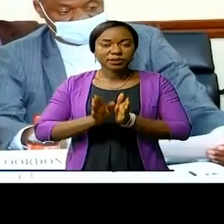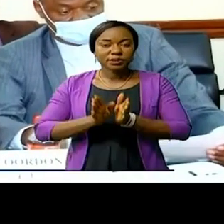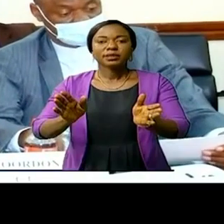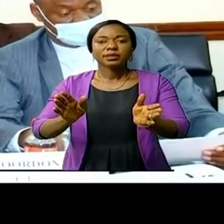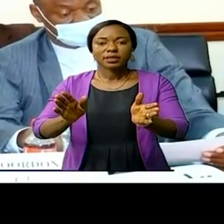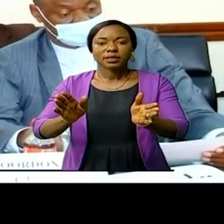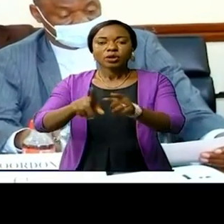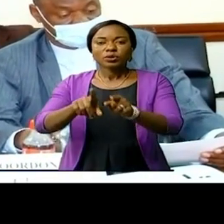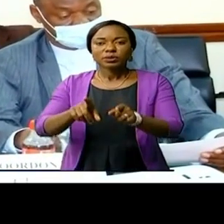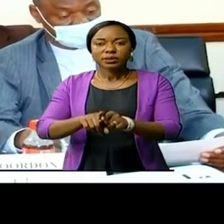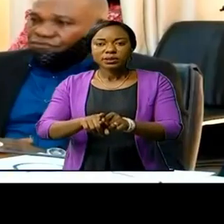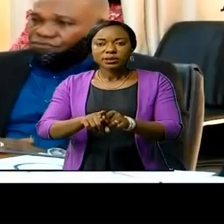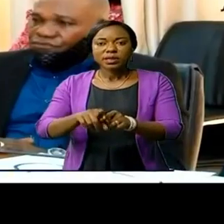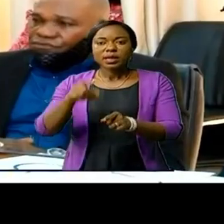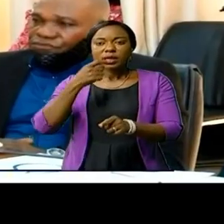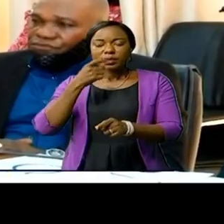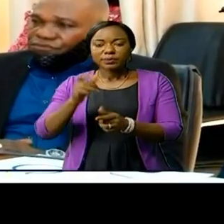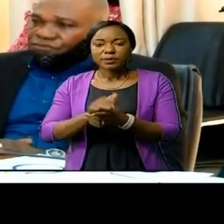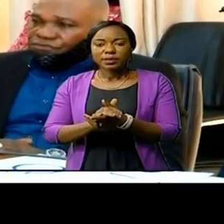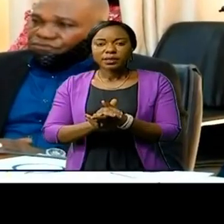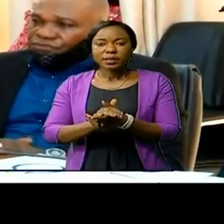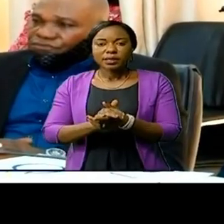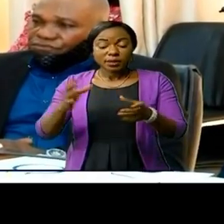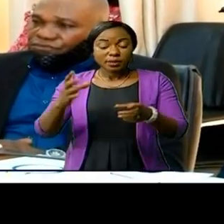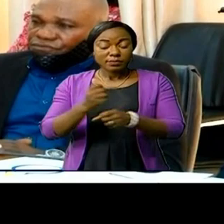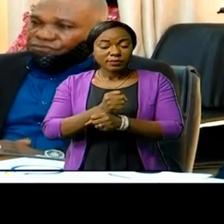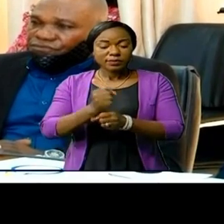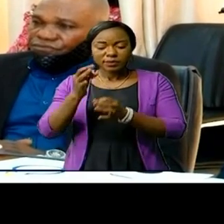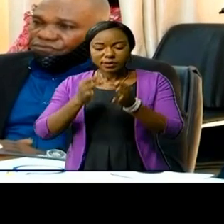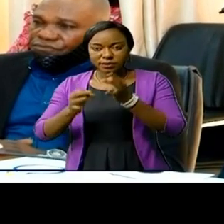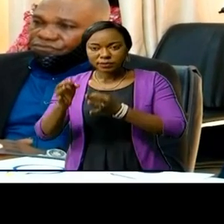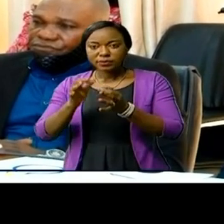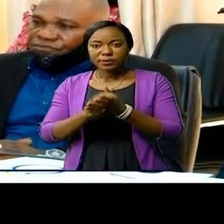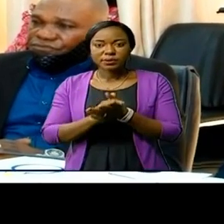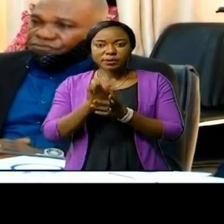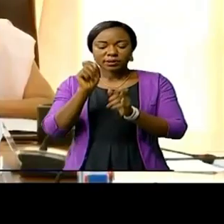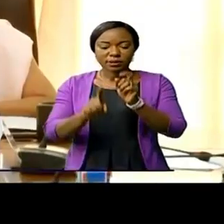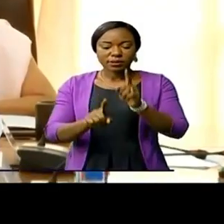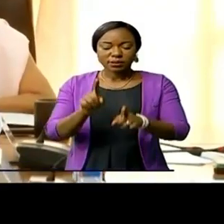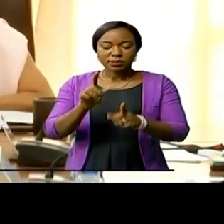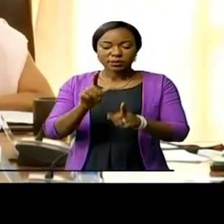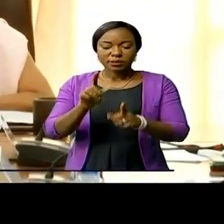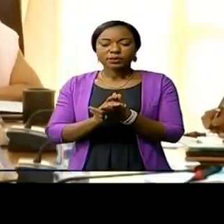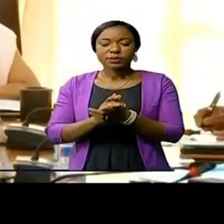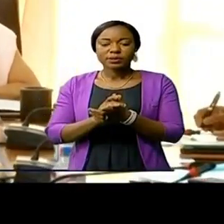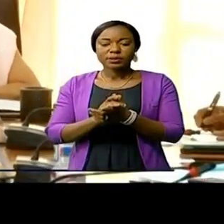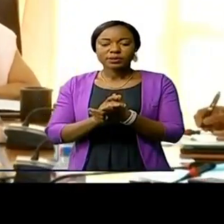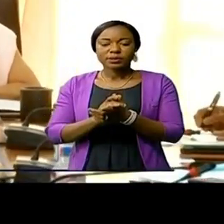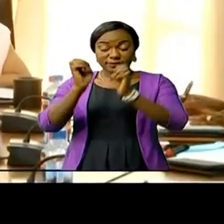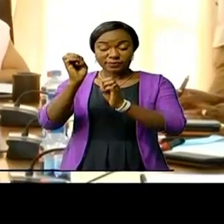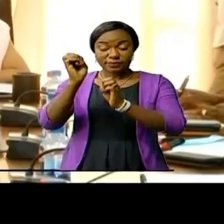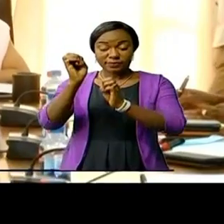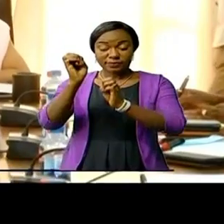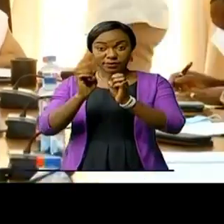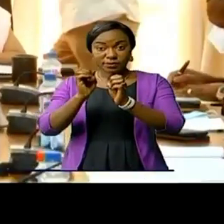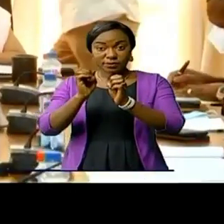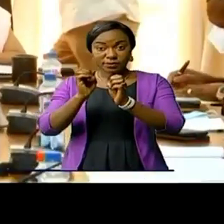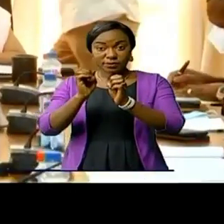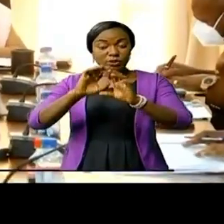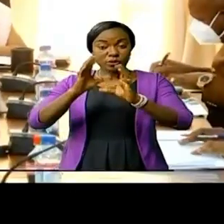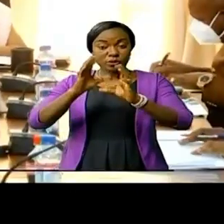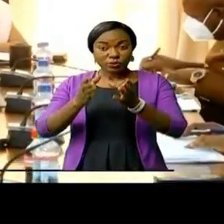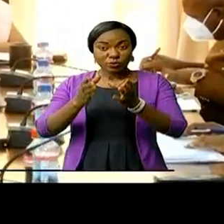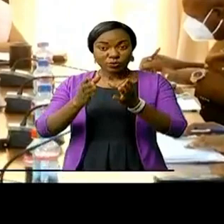services, Jules Allingueté, résume la rencontre. Il a été question de valider les réalisations des